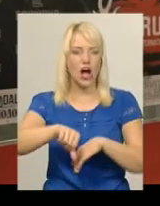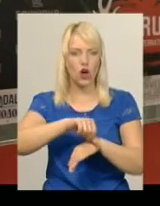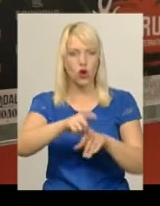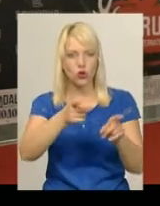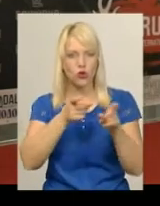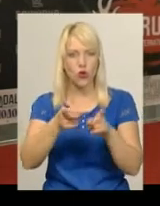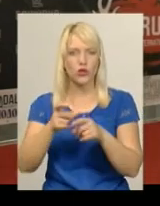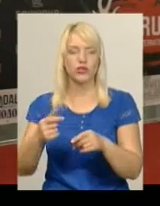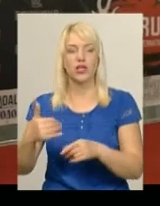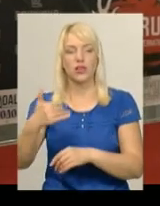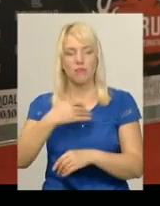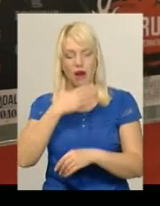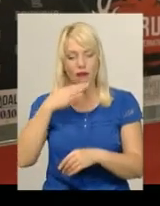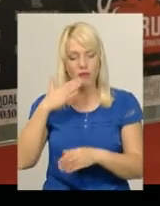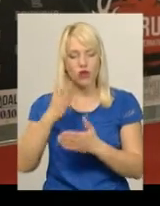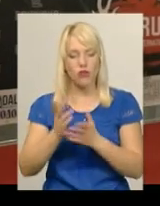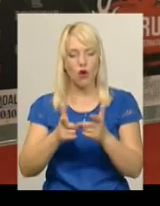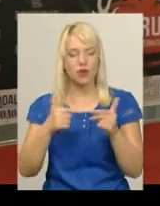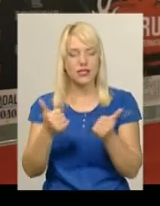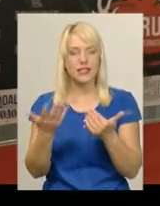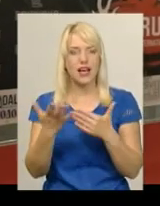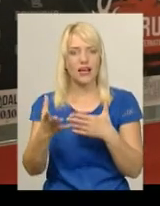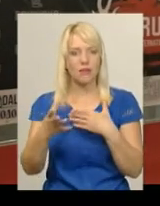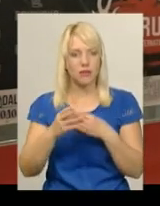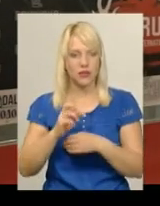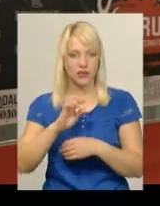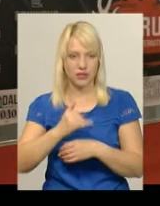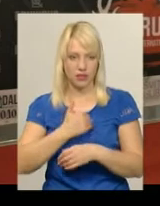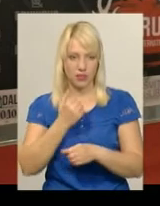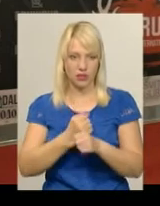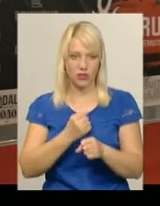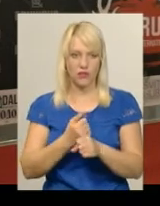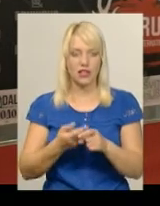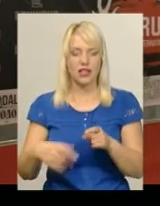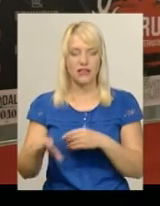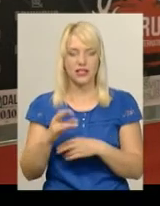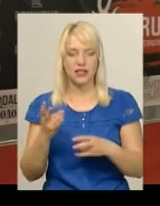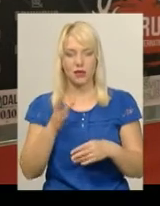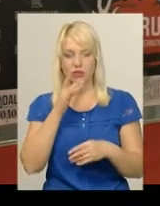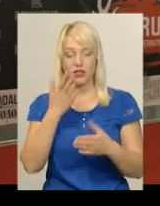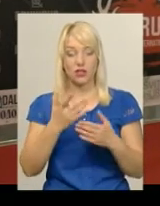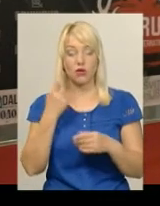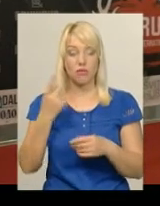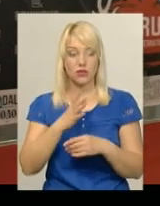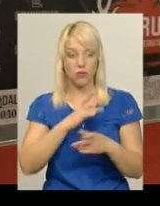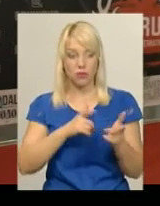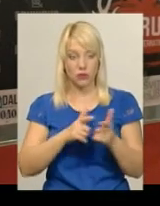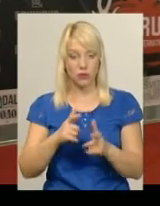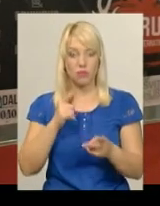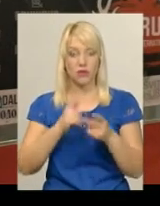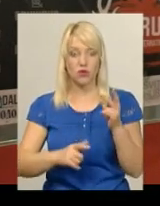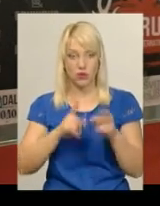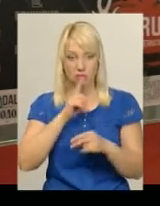організацій різних по кінематографу, з якими хотів би працювати, але це все час. Якщо на першій була підготовка півтори місяців, на другій було шість